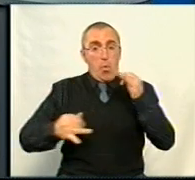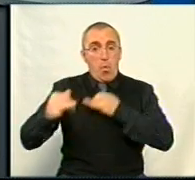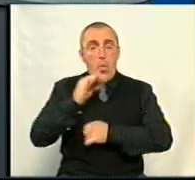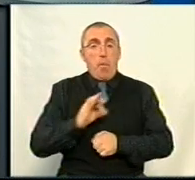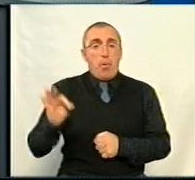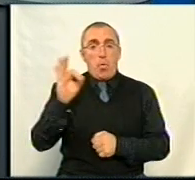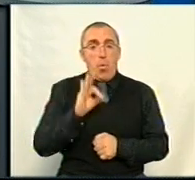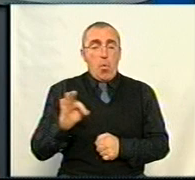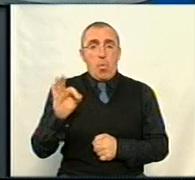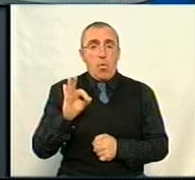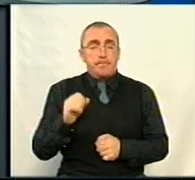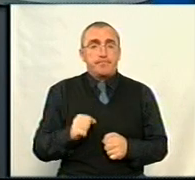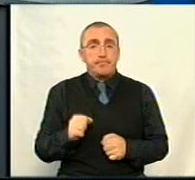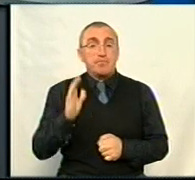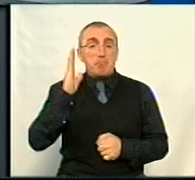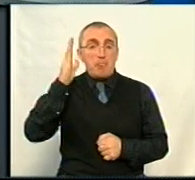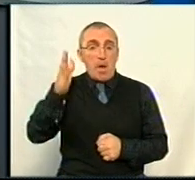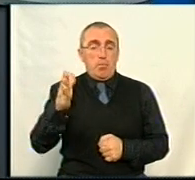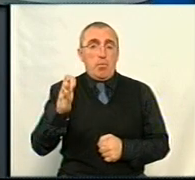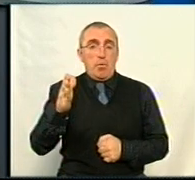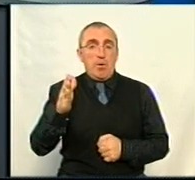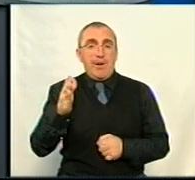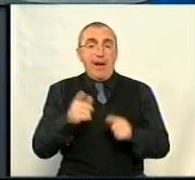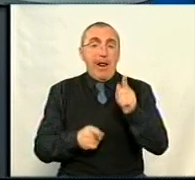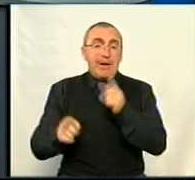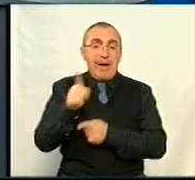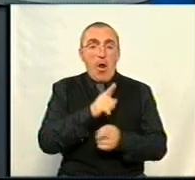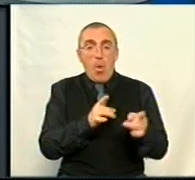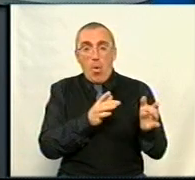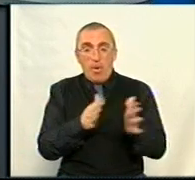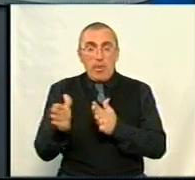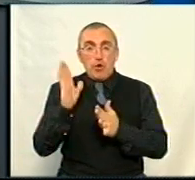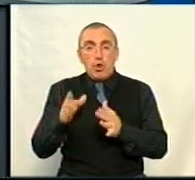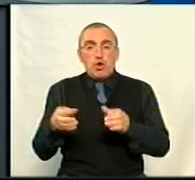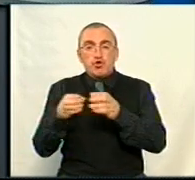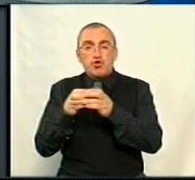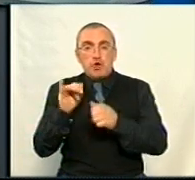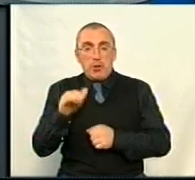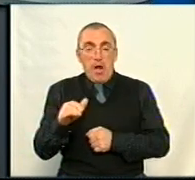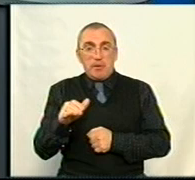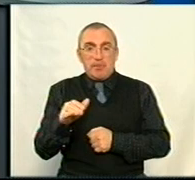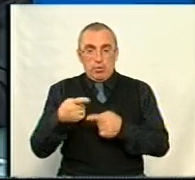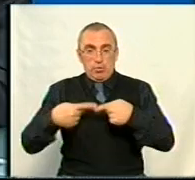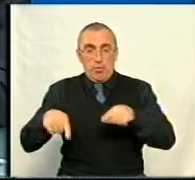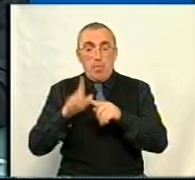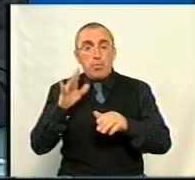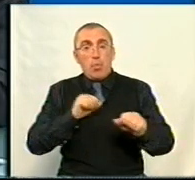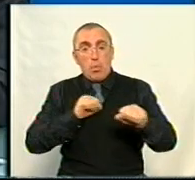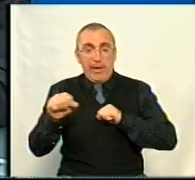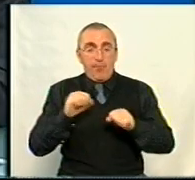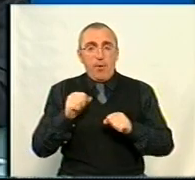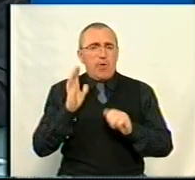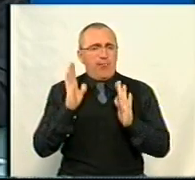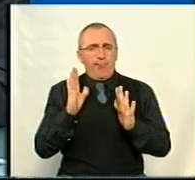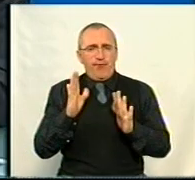майбутню реорганізацію і нову штатну структуру, то я буду керуватися виключно